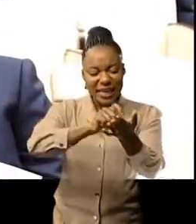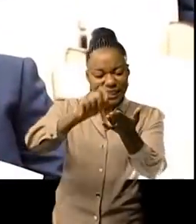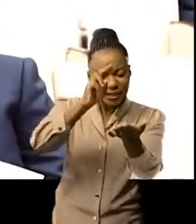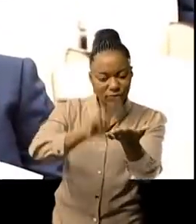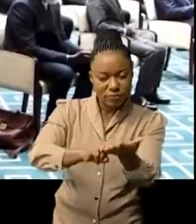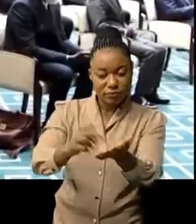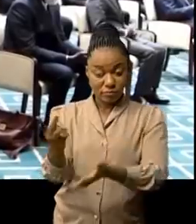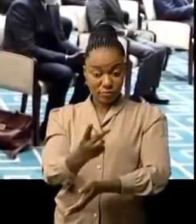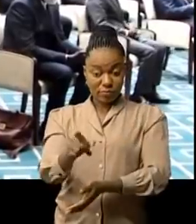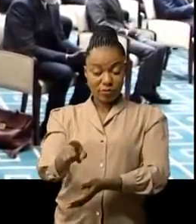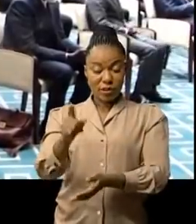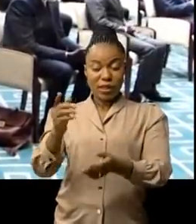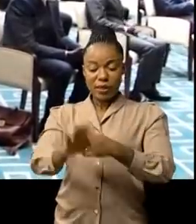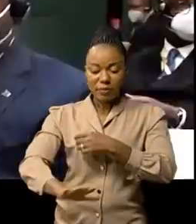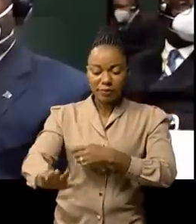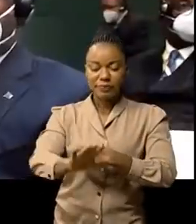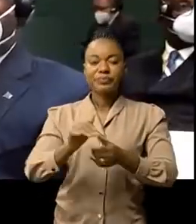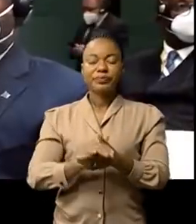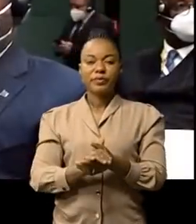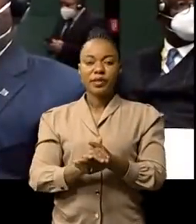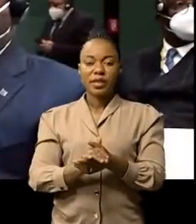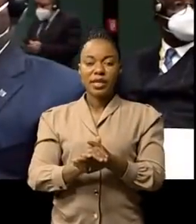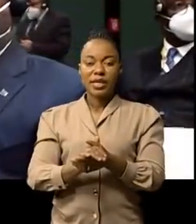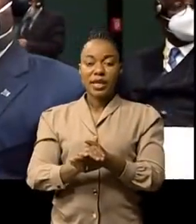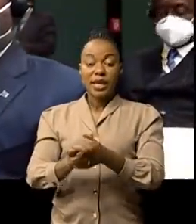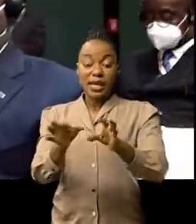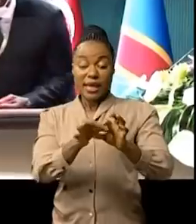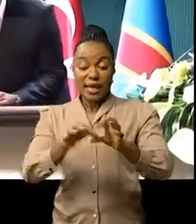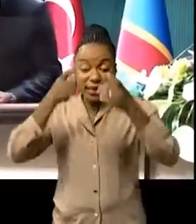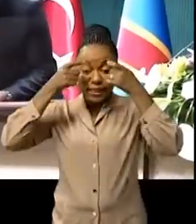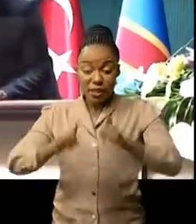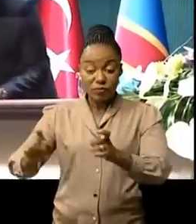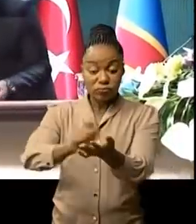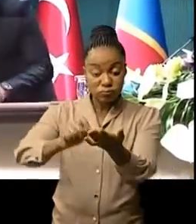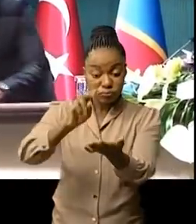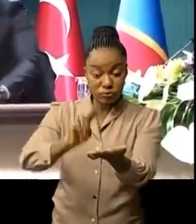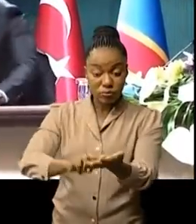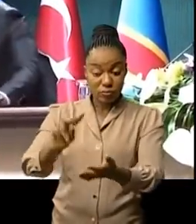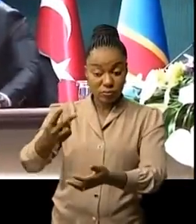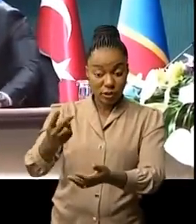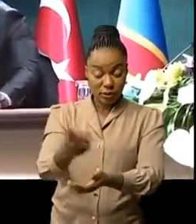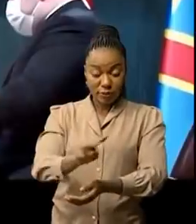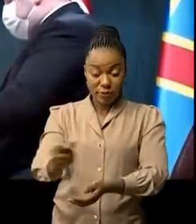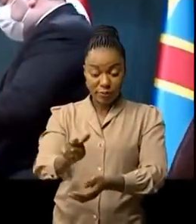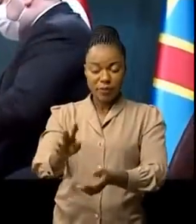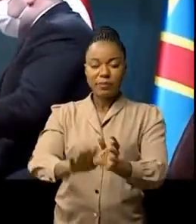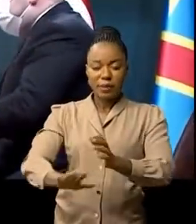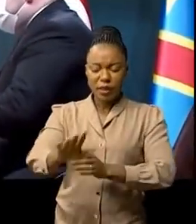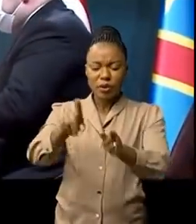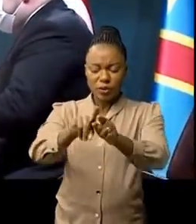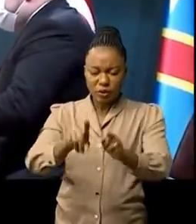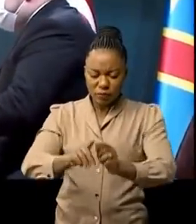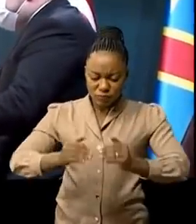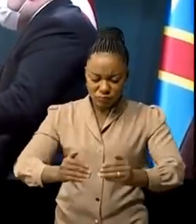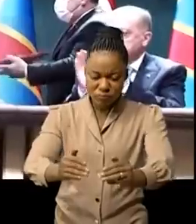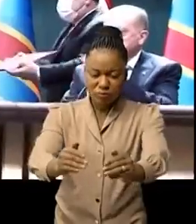7 septembre entre les deux pays. Des accords qui mettent en exergue toutes les recettes possibles afin de faire progresser